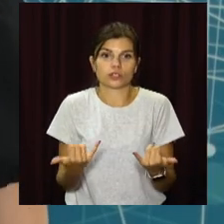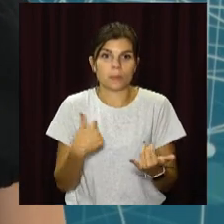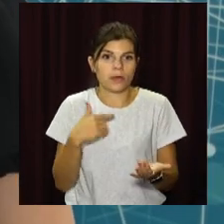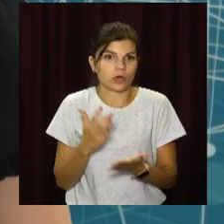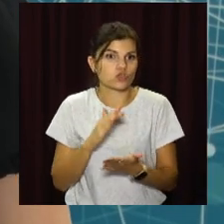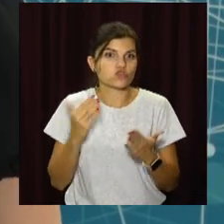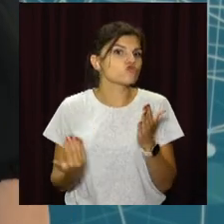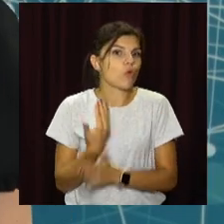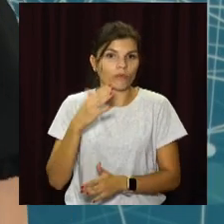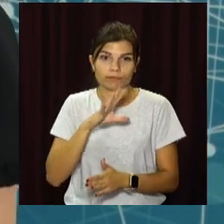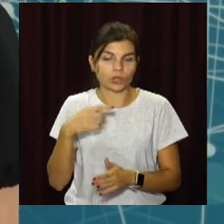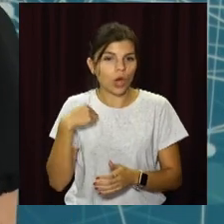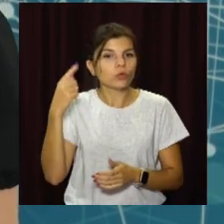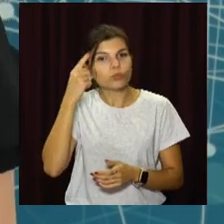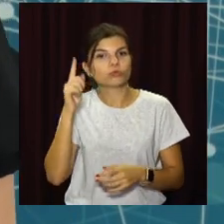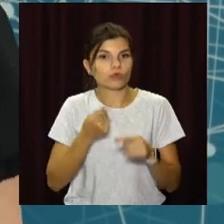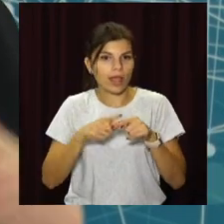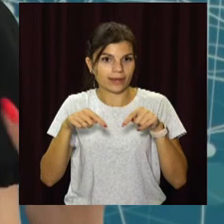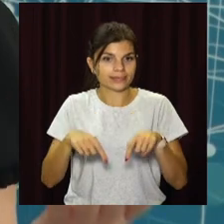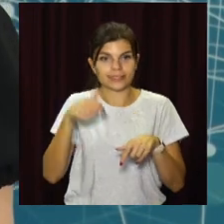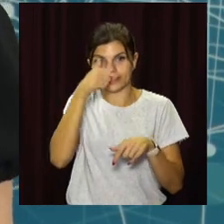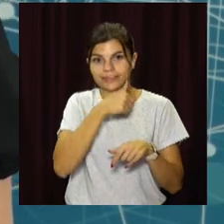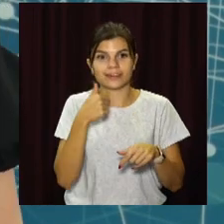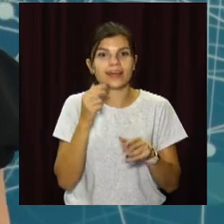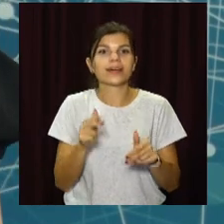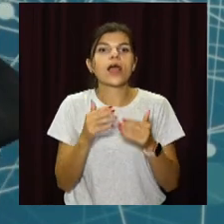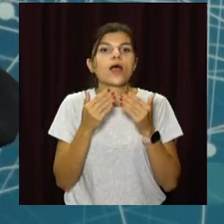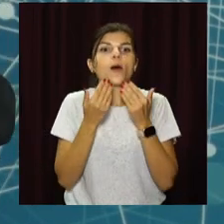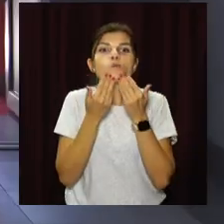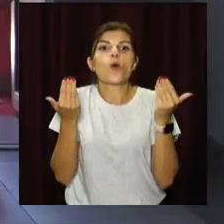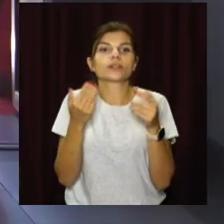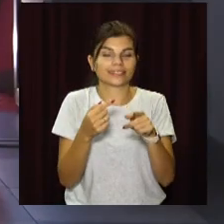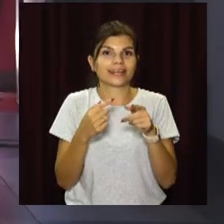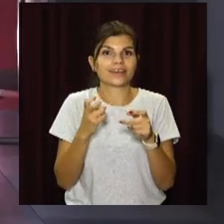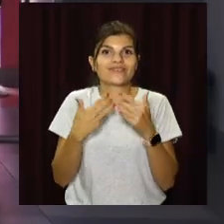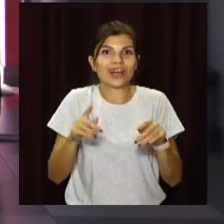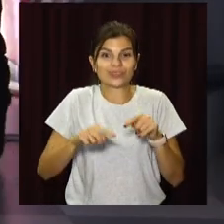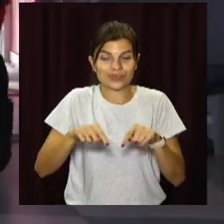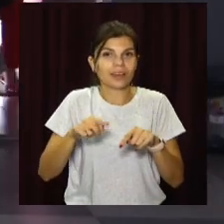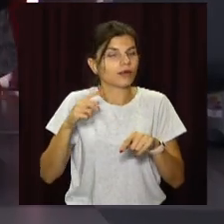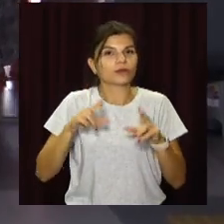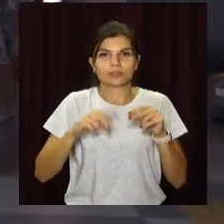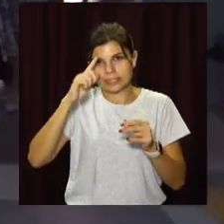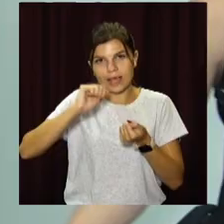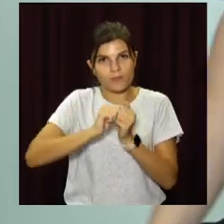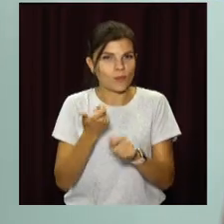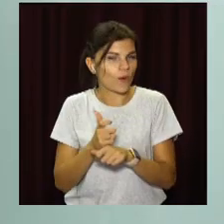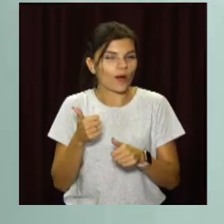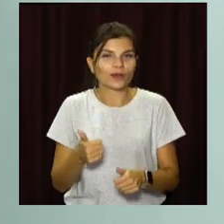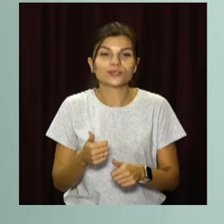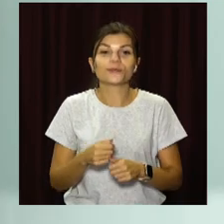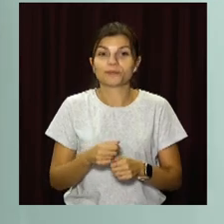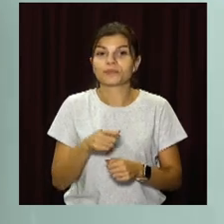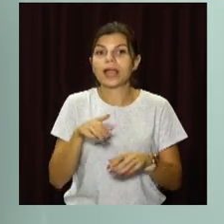нове обладнання. Я думаю, що цей рік, як останній, мені запам'ятається надовго. Оцінив масштаб перетворення Мар'їнської гімназії і